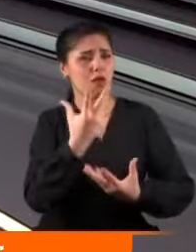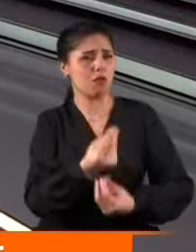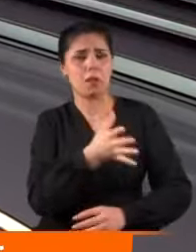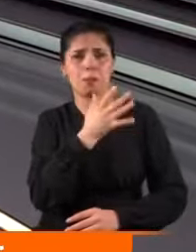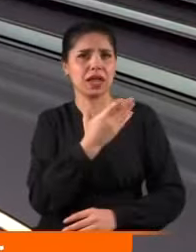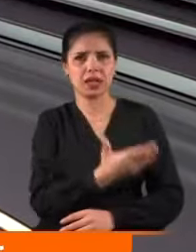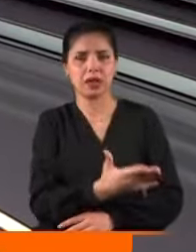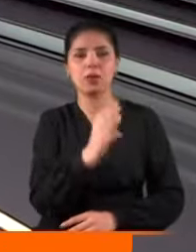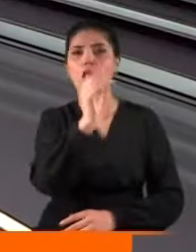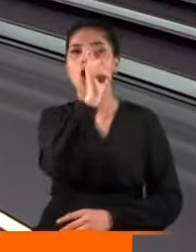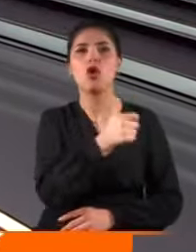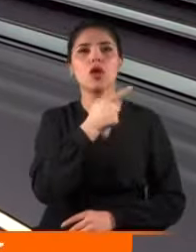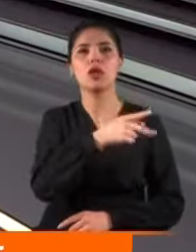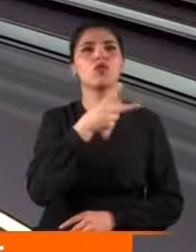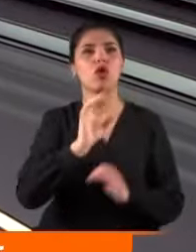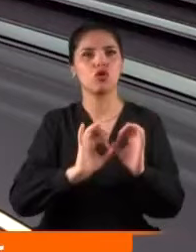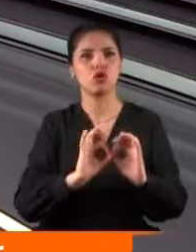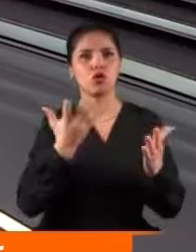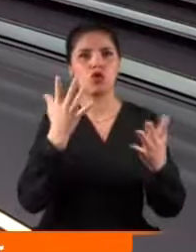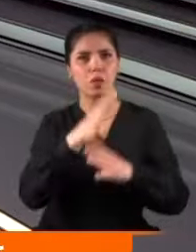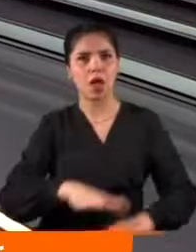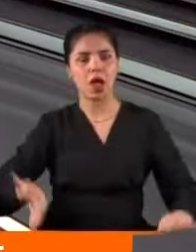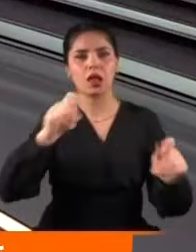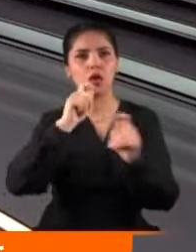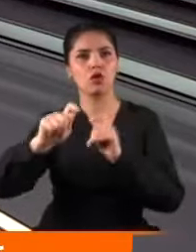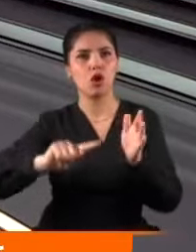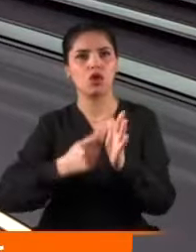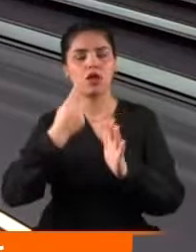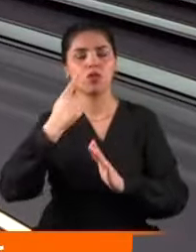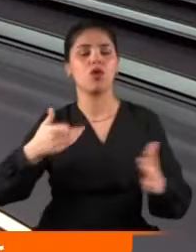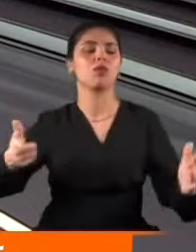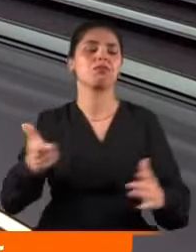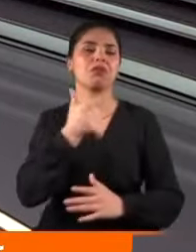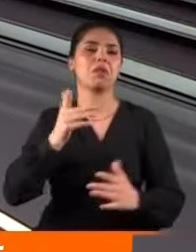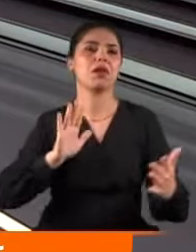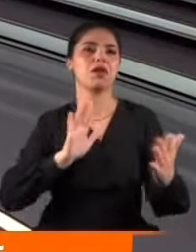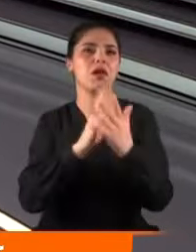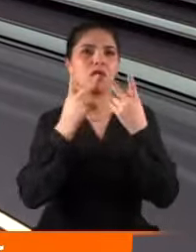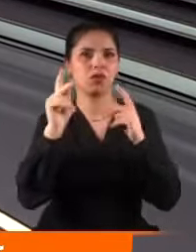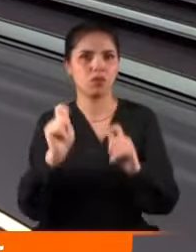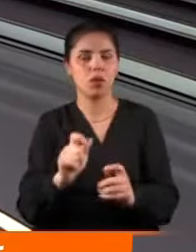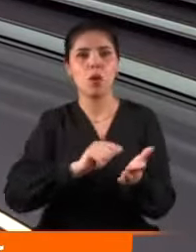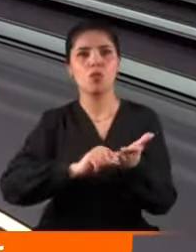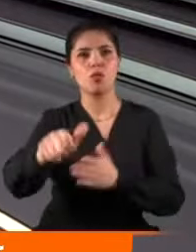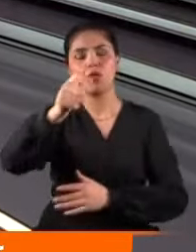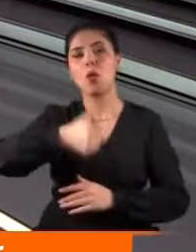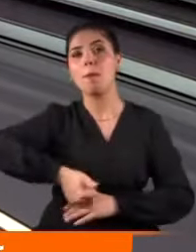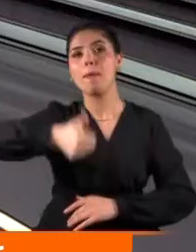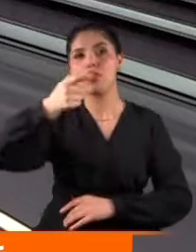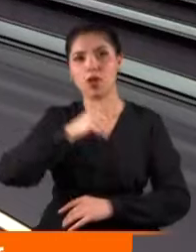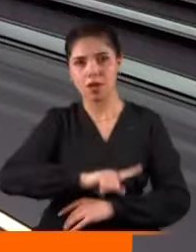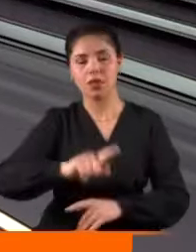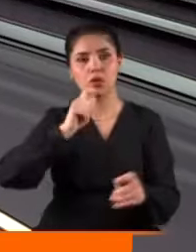Özel son çare olarak apar topar hazırladı. Bir taahhütnameyle kameralar karşısına çıktı bugün. Tüm başkan adaylarına